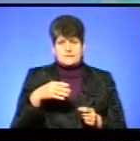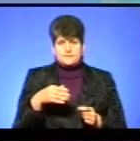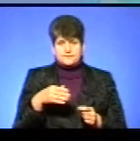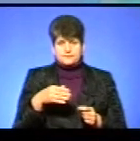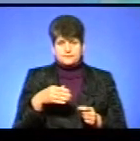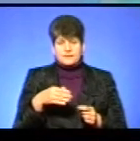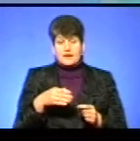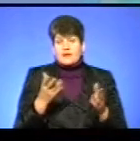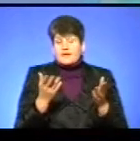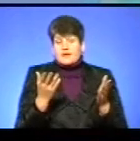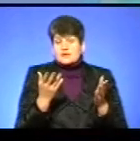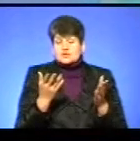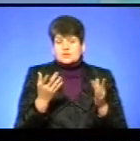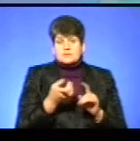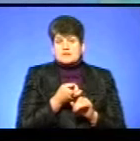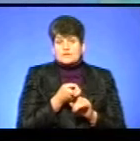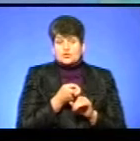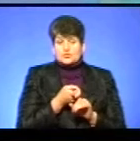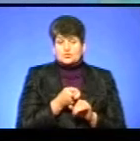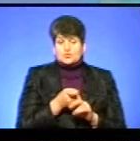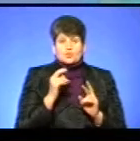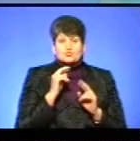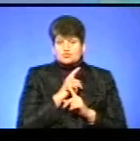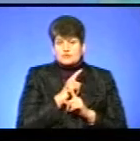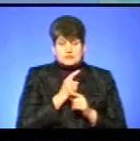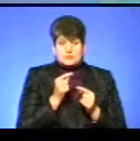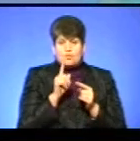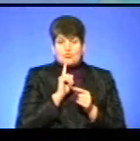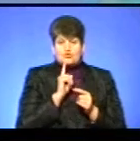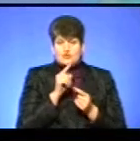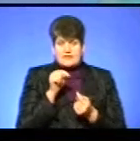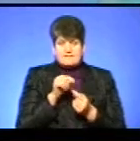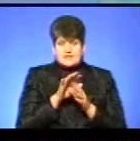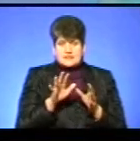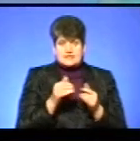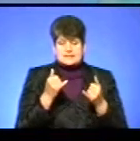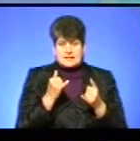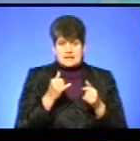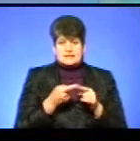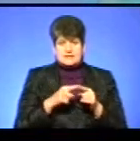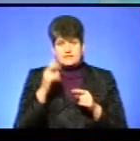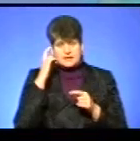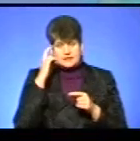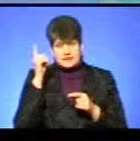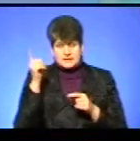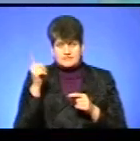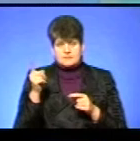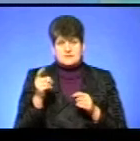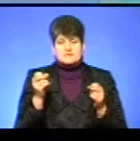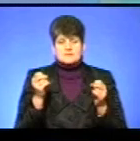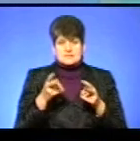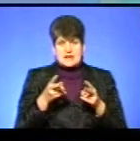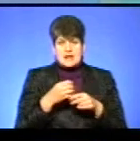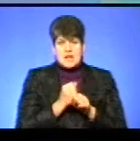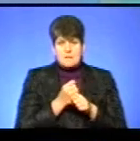Яка речовина призвела до отруєння, ще поки що не визначили. Це зараз визначається в Києві в спеціальній